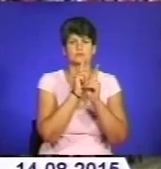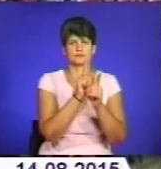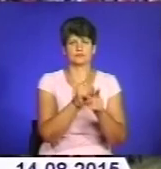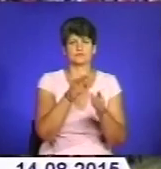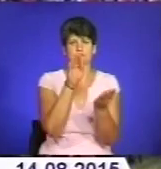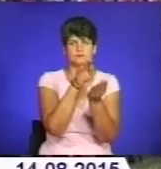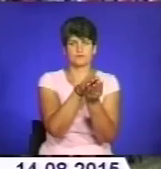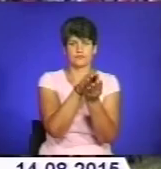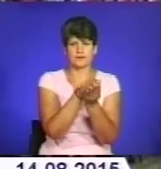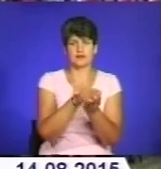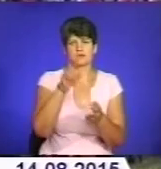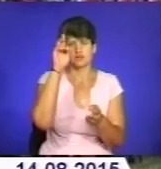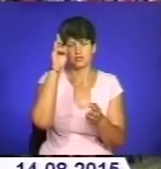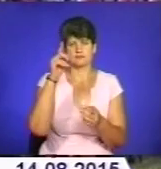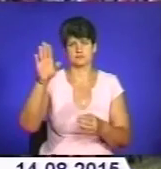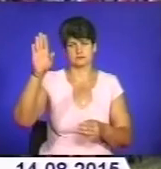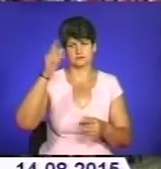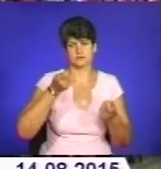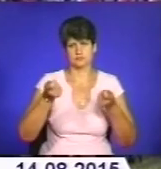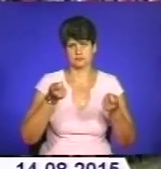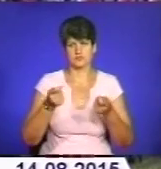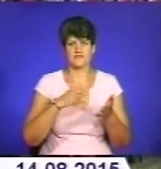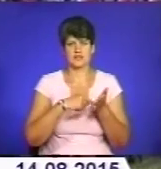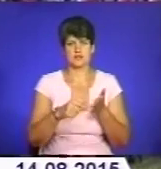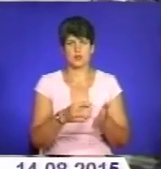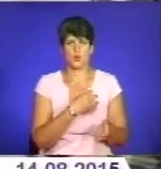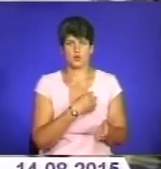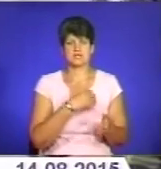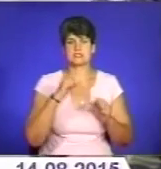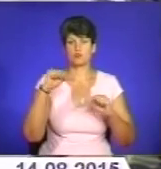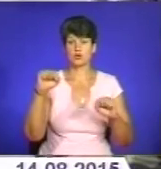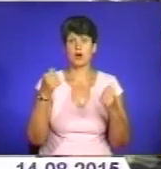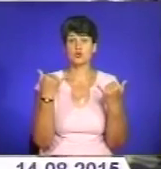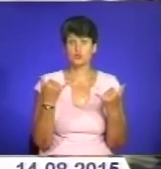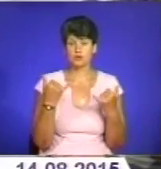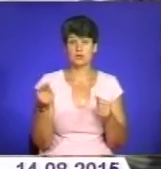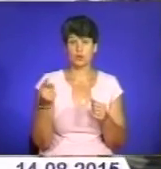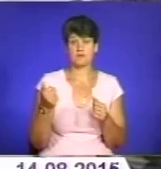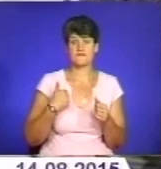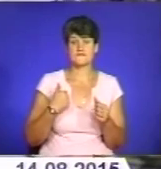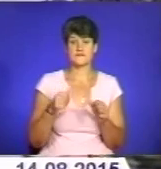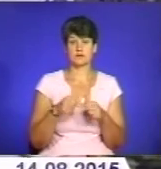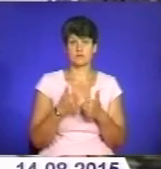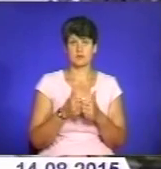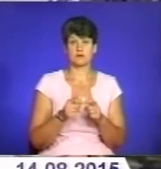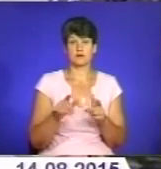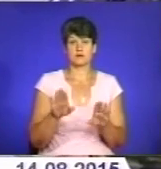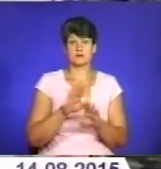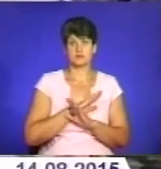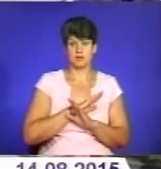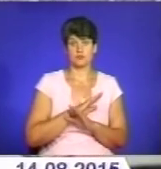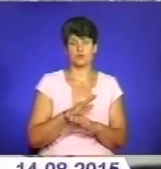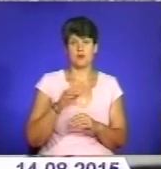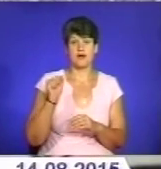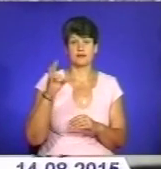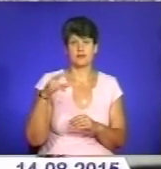Державні мужі посмертно відзначили його орденом за мужність. Сьогодні ж тернопільські воєнкоми загиблого Андрія знову кличуть